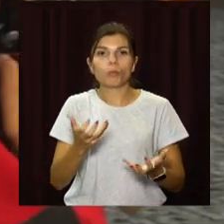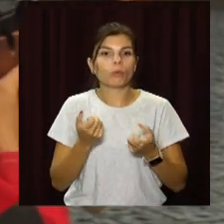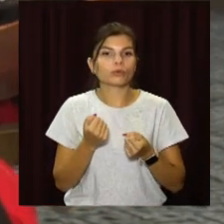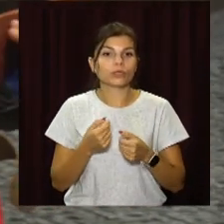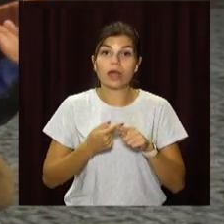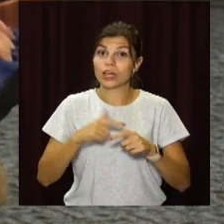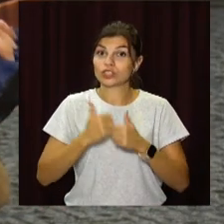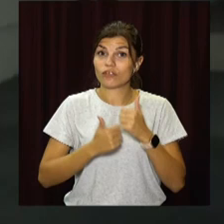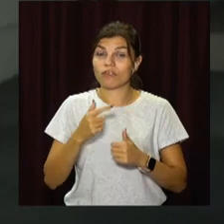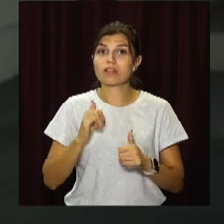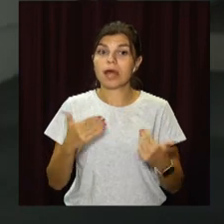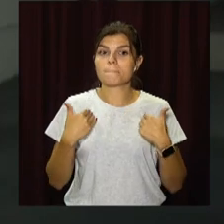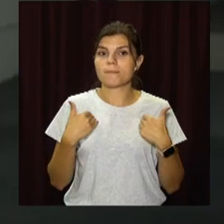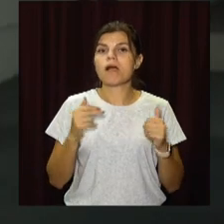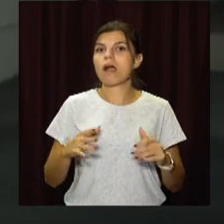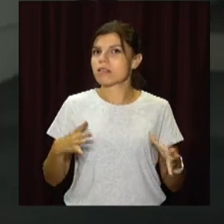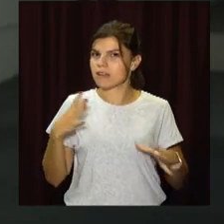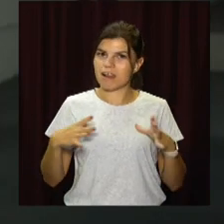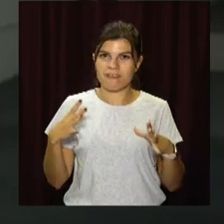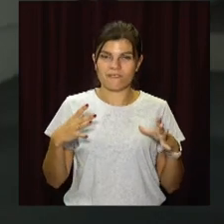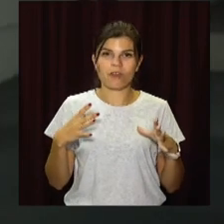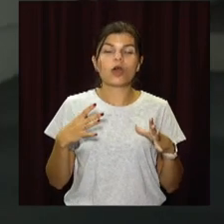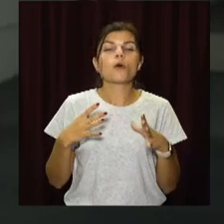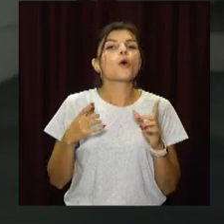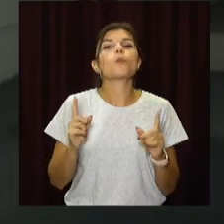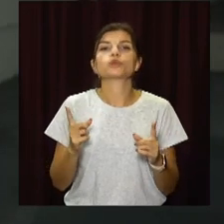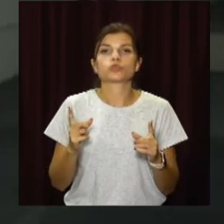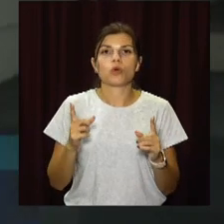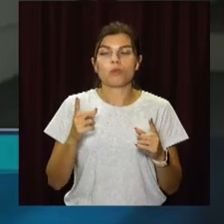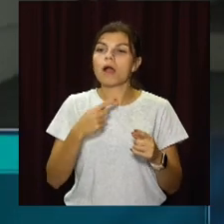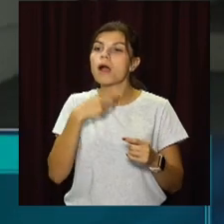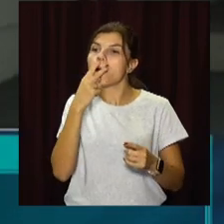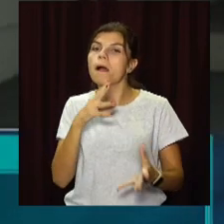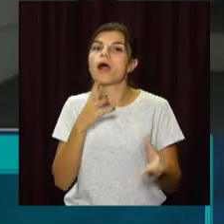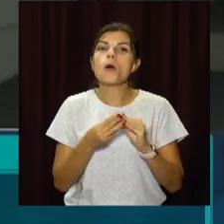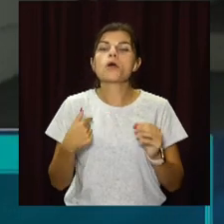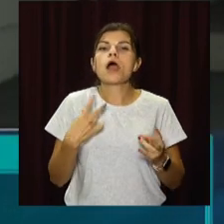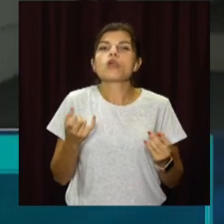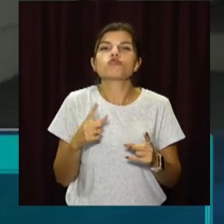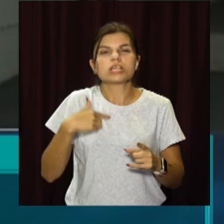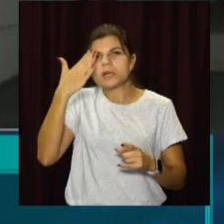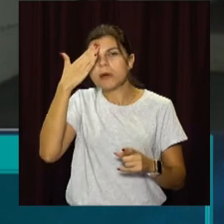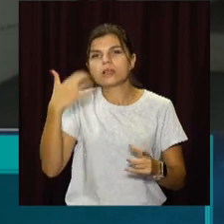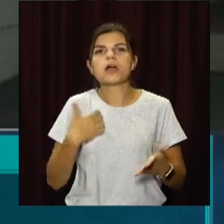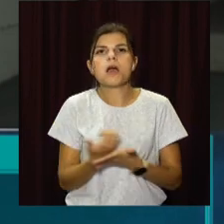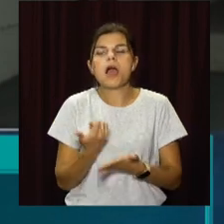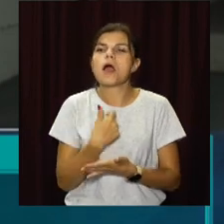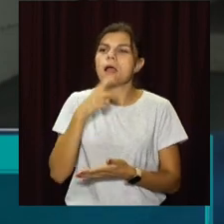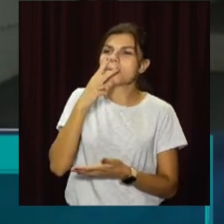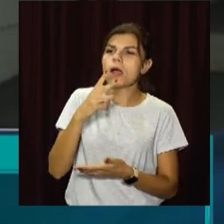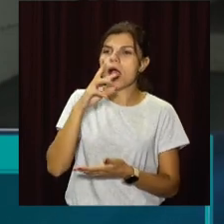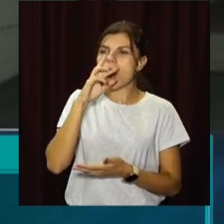Ці сорівнювання для мене є більш тренувальними, для того, щоб просто дивитися, на що я зараз способен, які в мене є виправки,